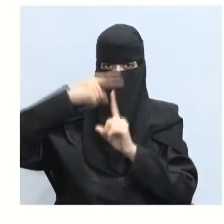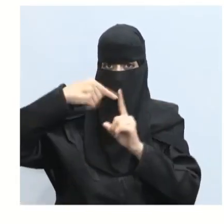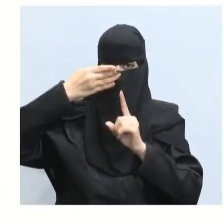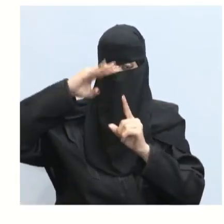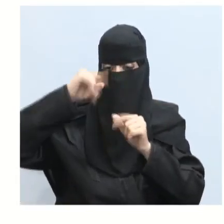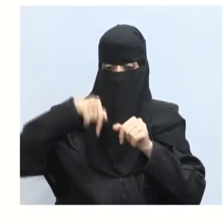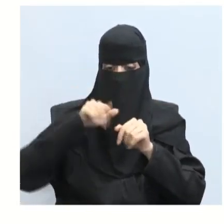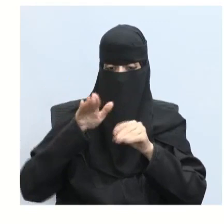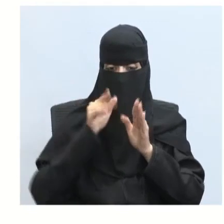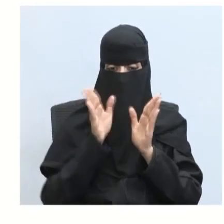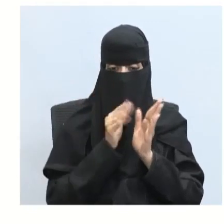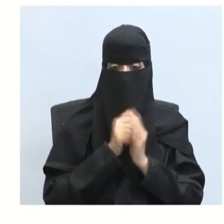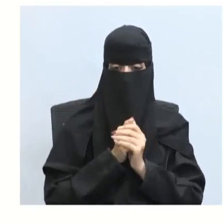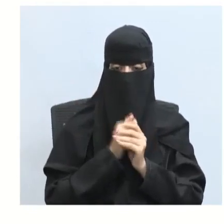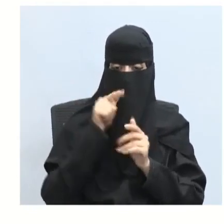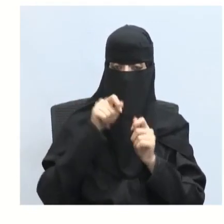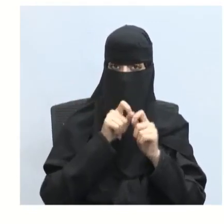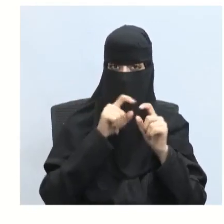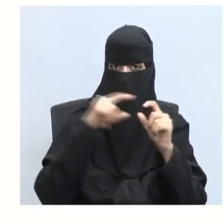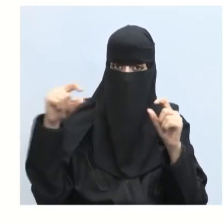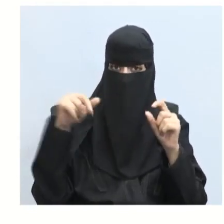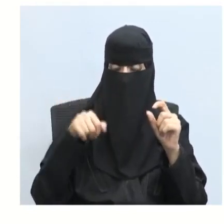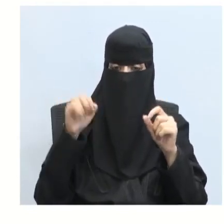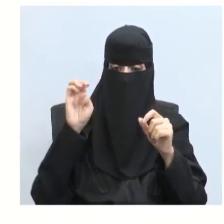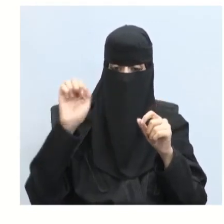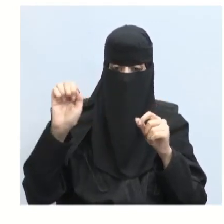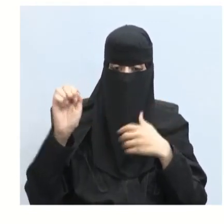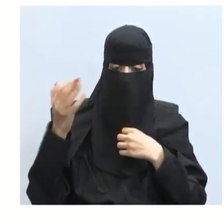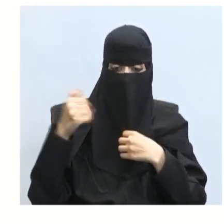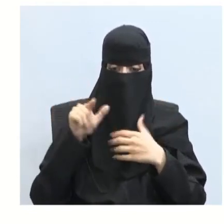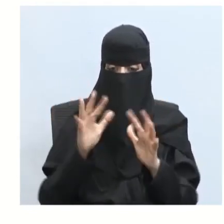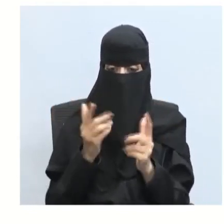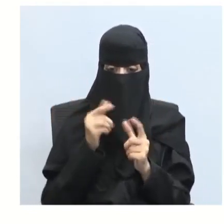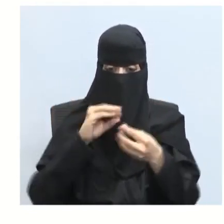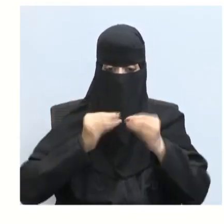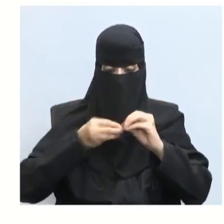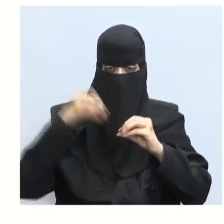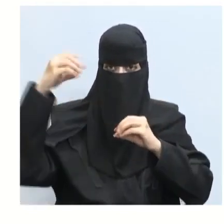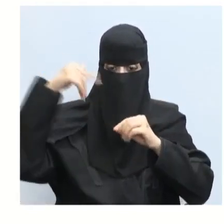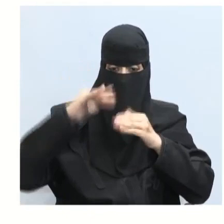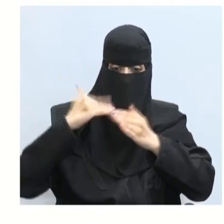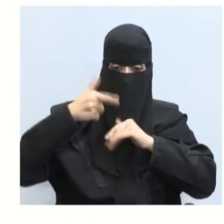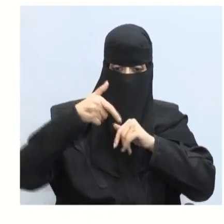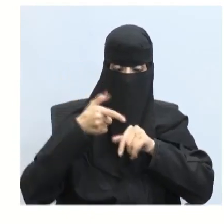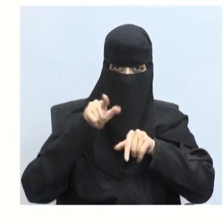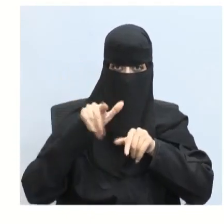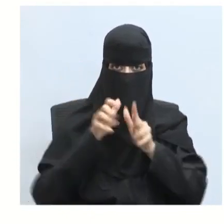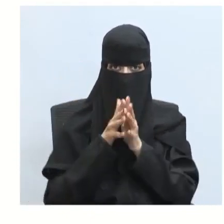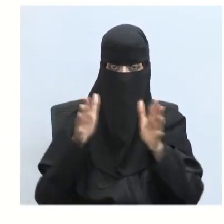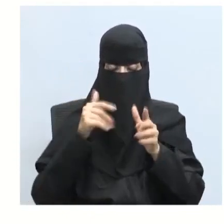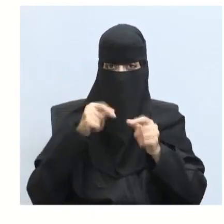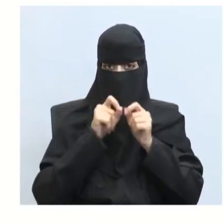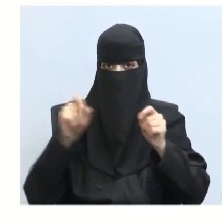السطح أو المسافة؟ نعم أحسنت الطول الموجي أي لون الضوء التالية له أكبر طول